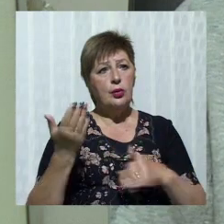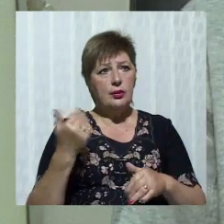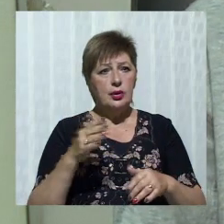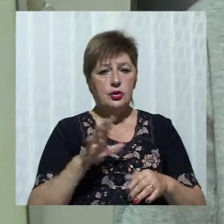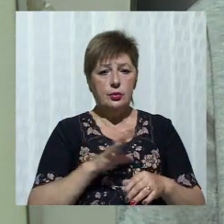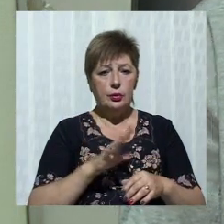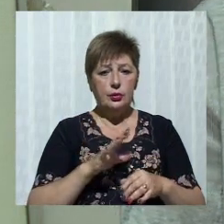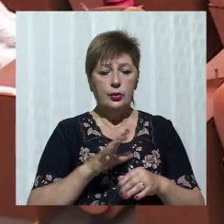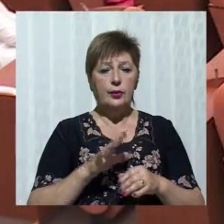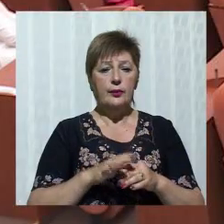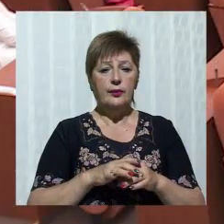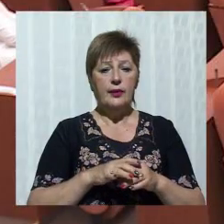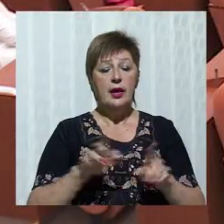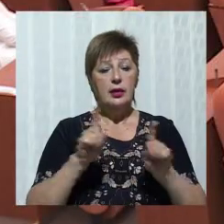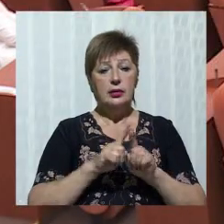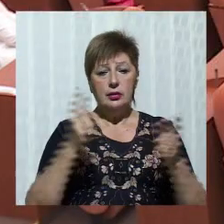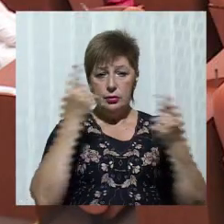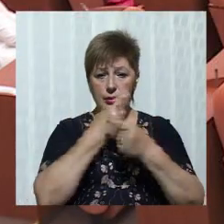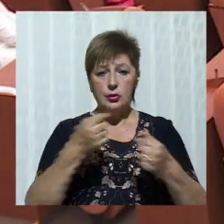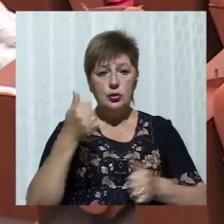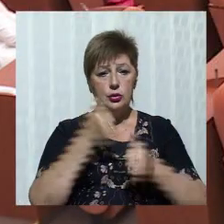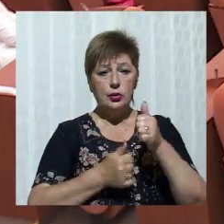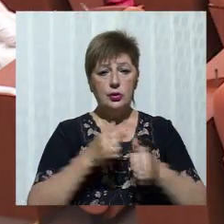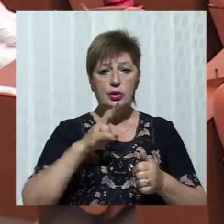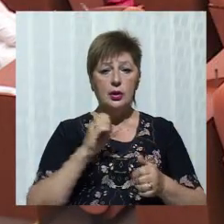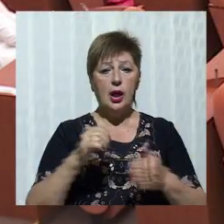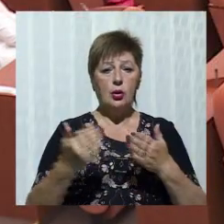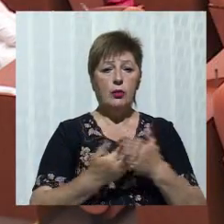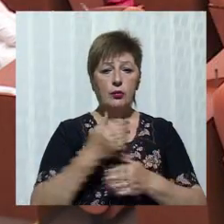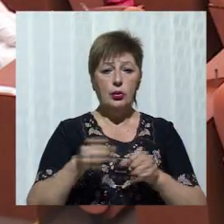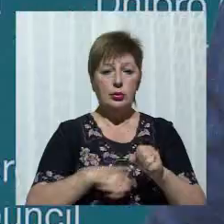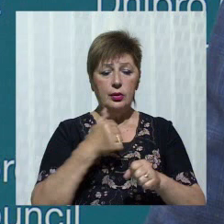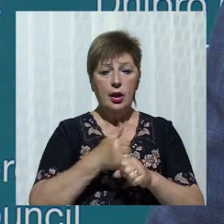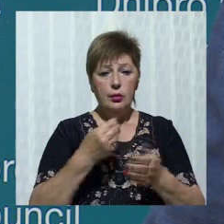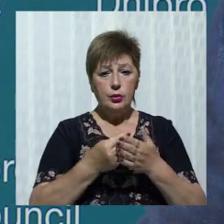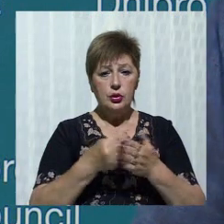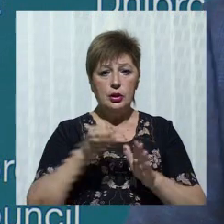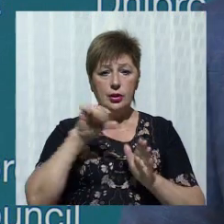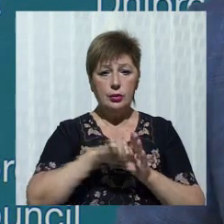скеровувати інші департаменти. Також оголошено конкурс на нового голову комісії бюджету участі.